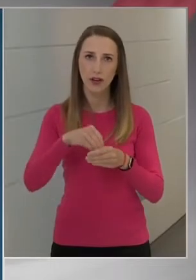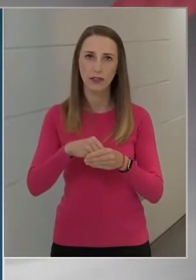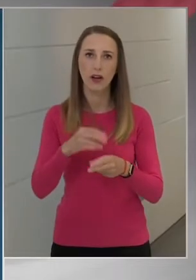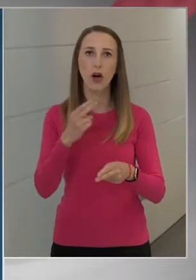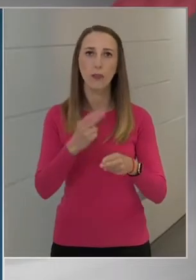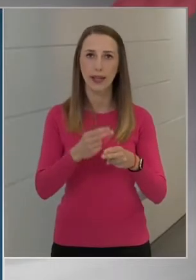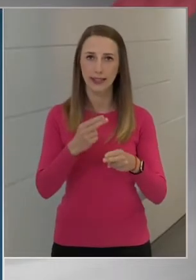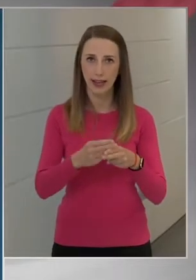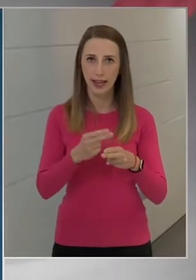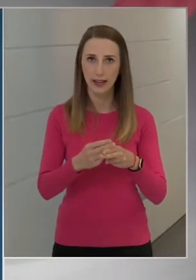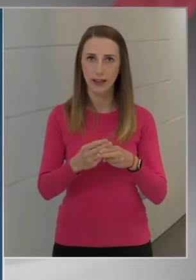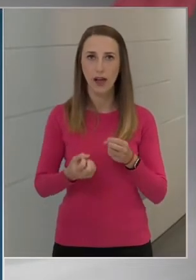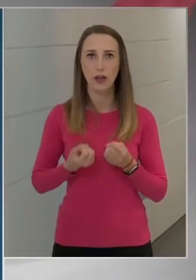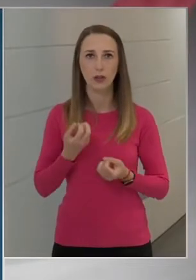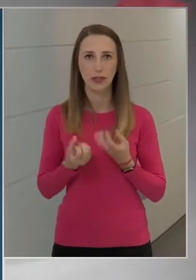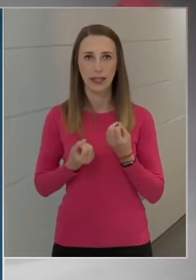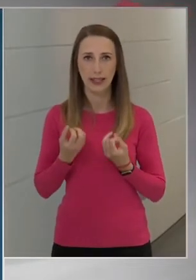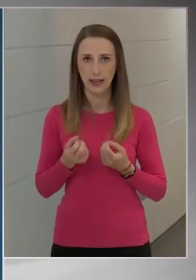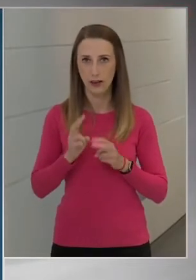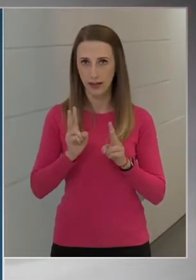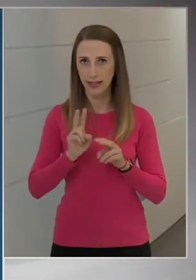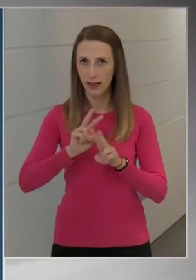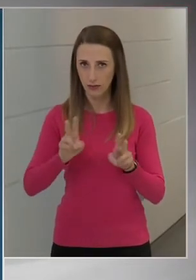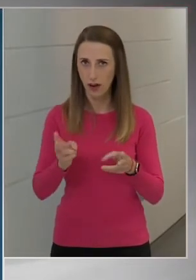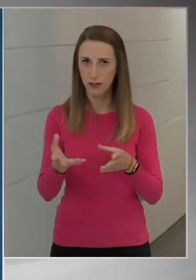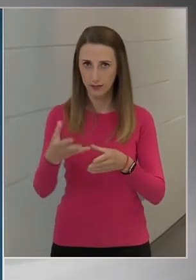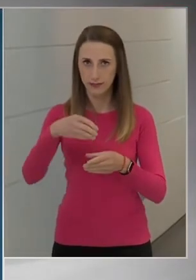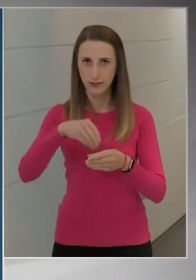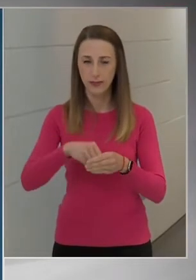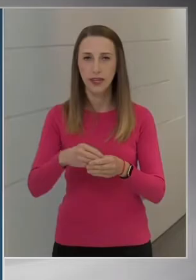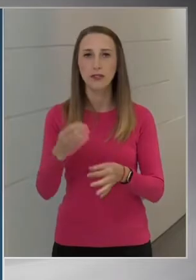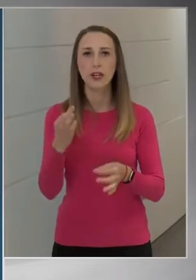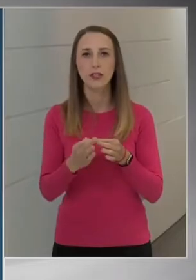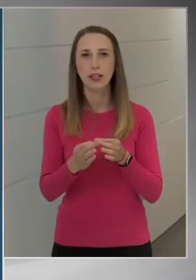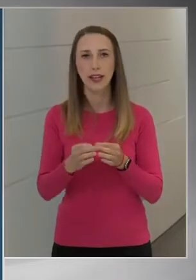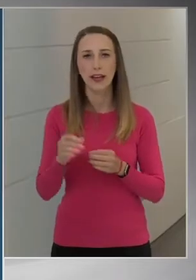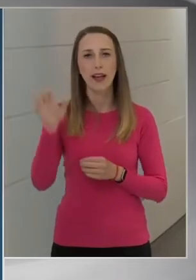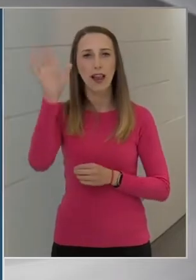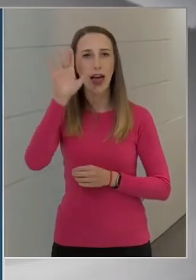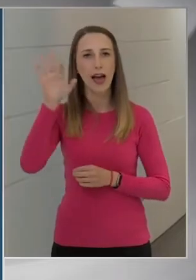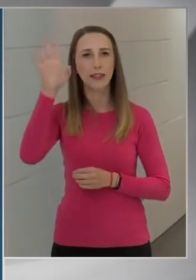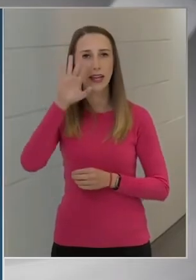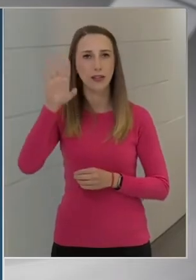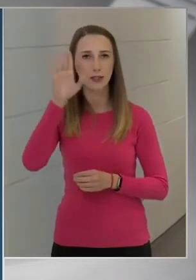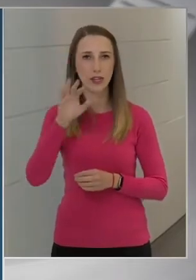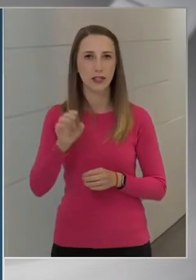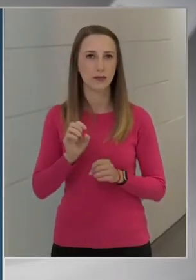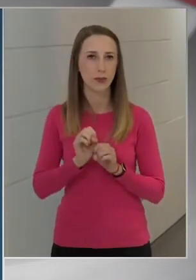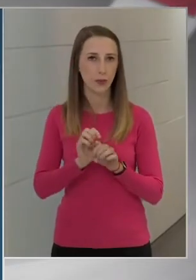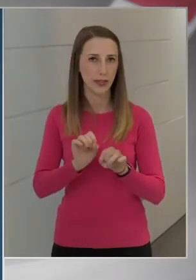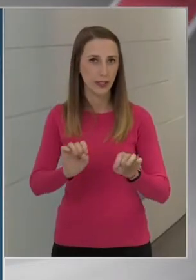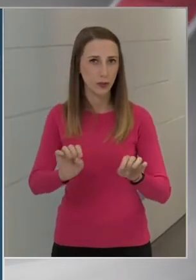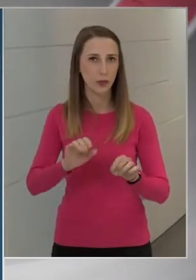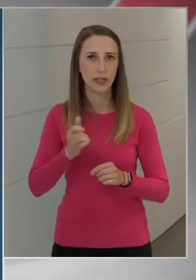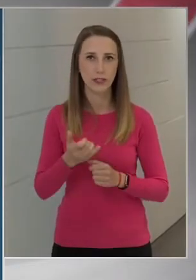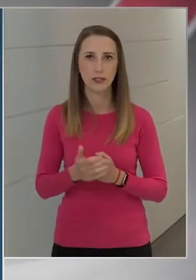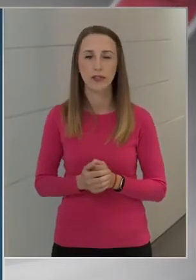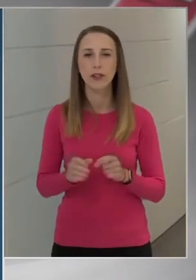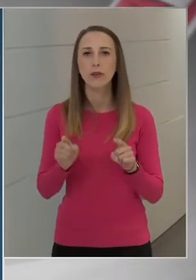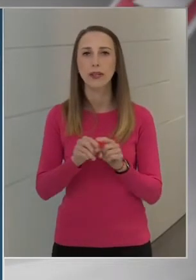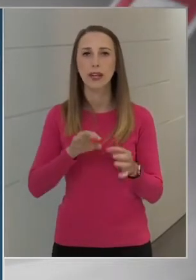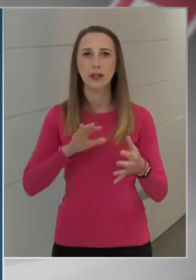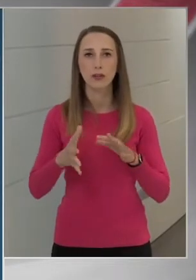betegek, a tünetekkel rendelkezők, és esetleg látensen ürítők is, tehát ez mindegy